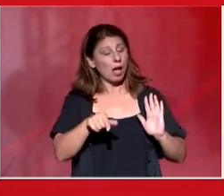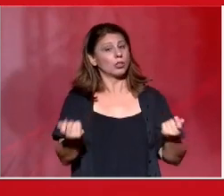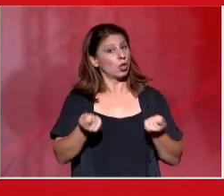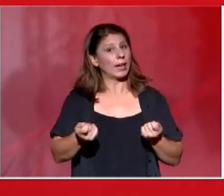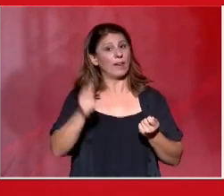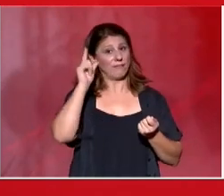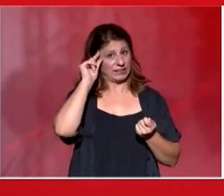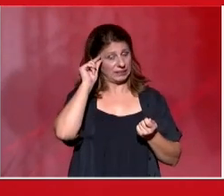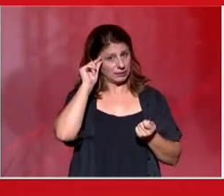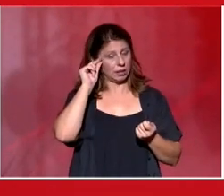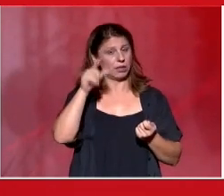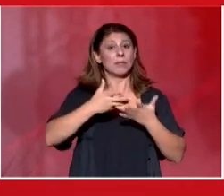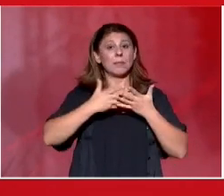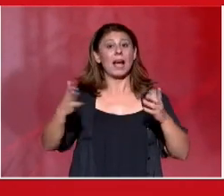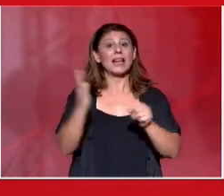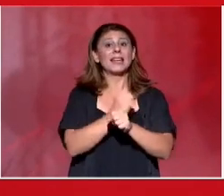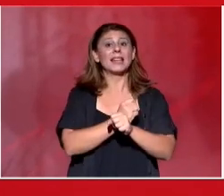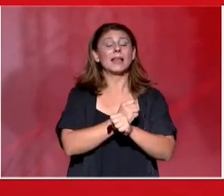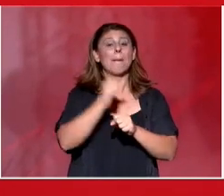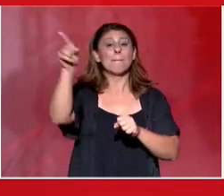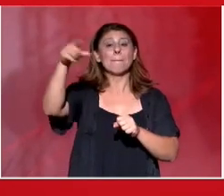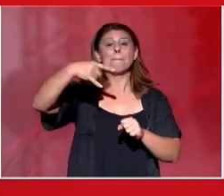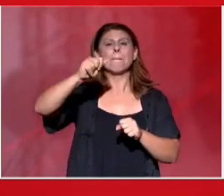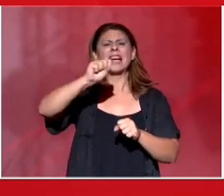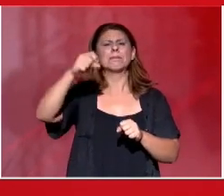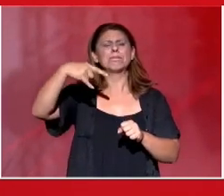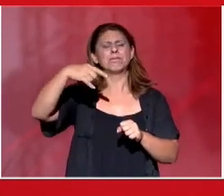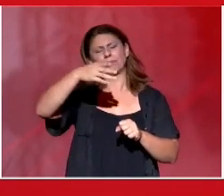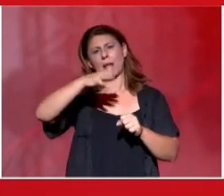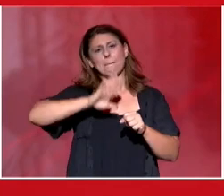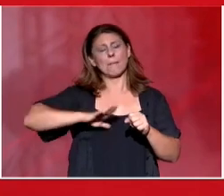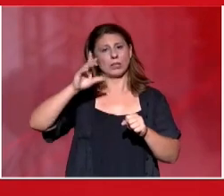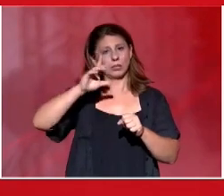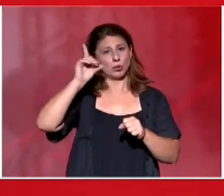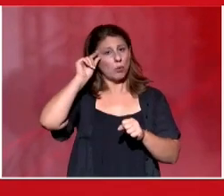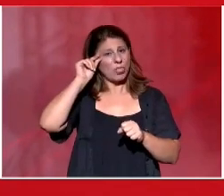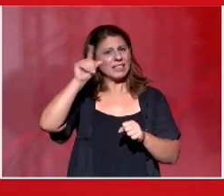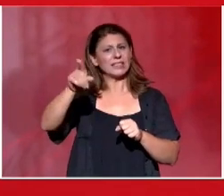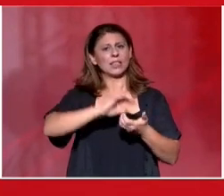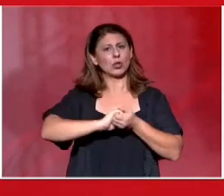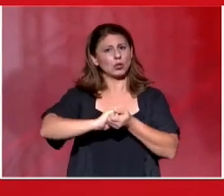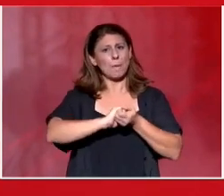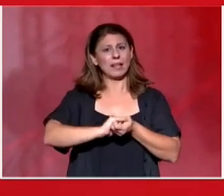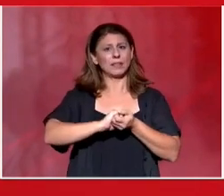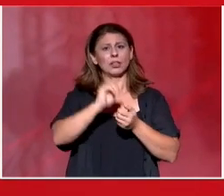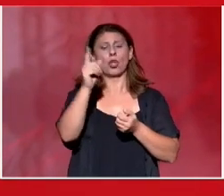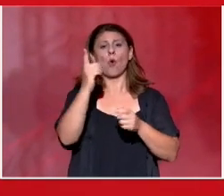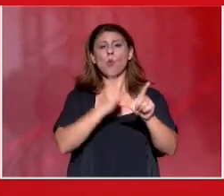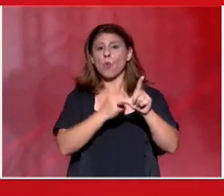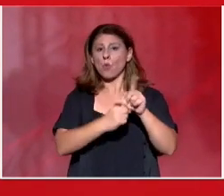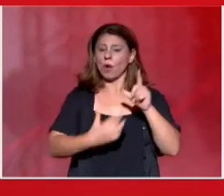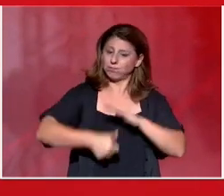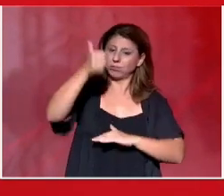φοιτητές, με τη μεγάλη νίκη της πασουδαστικής για δεύτερη συνεχόμενη χρονιά. Να